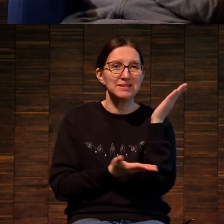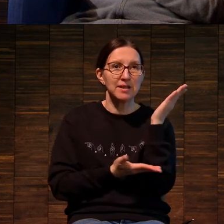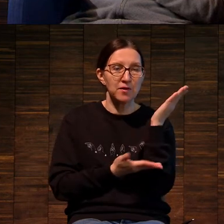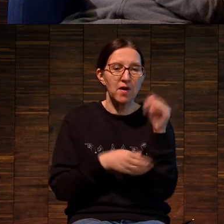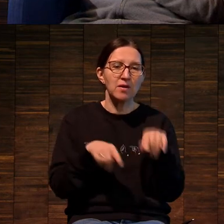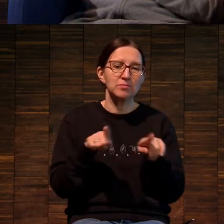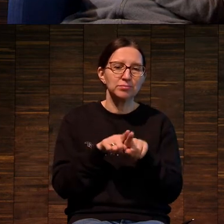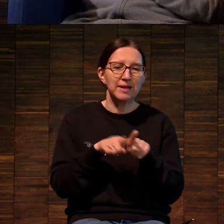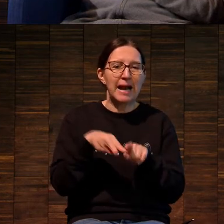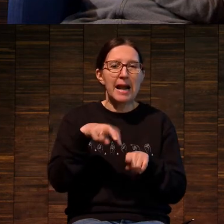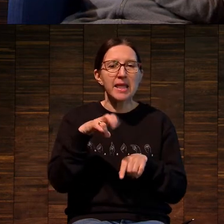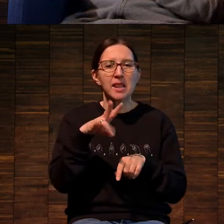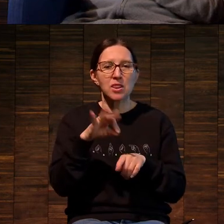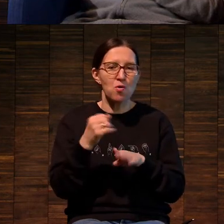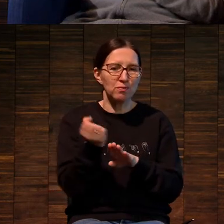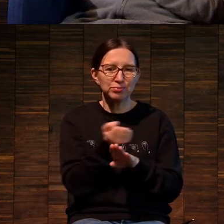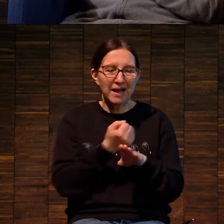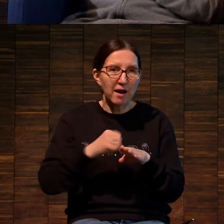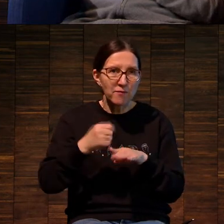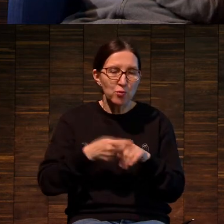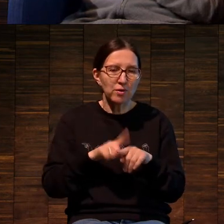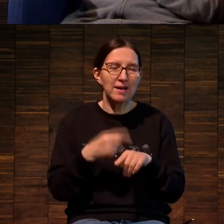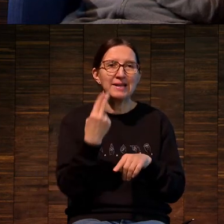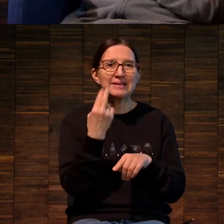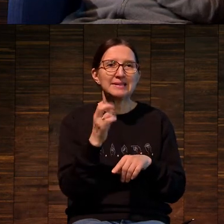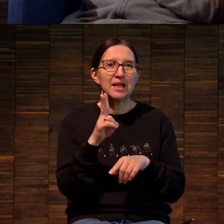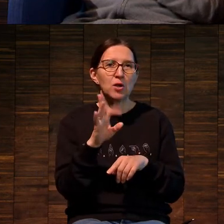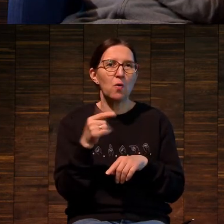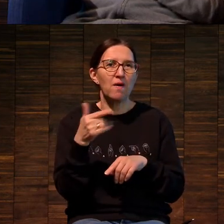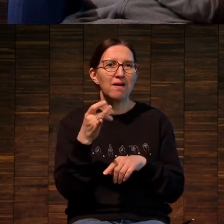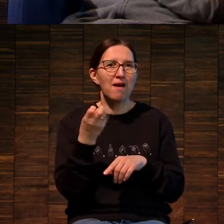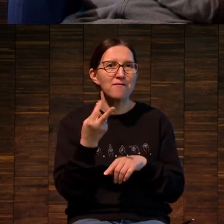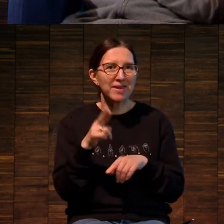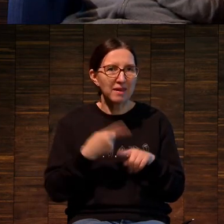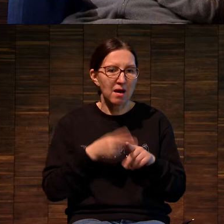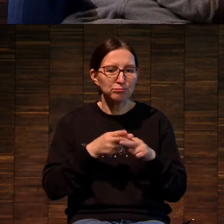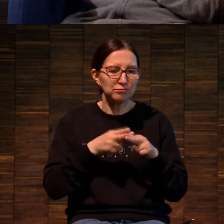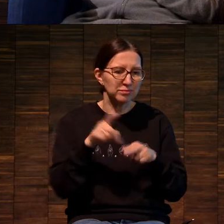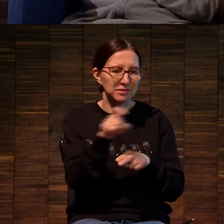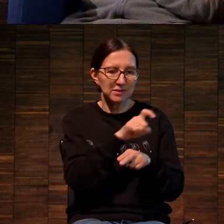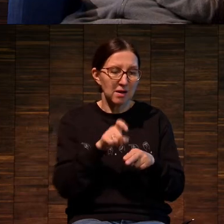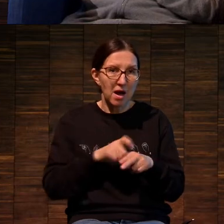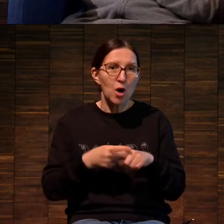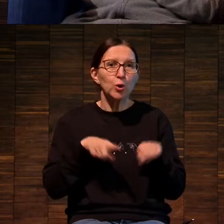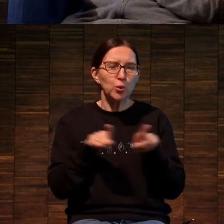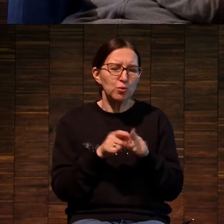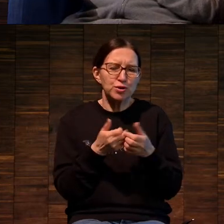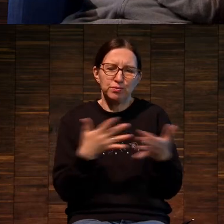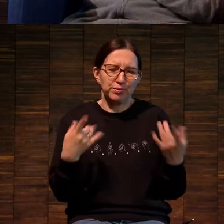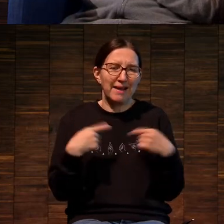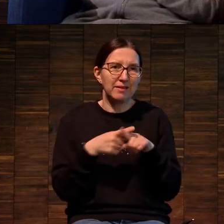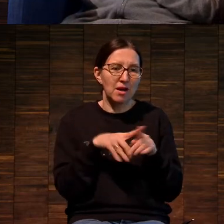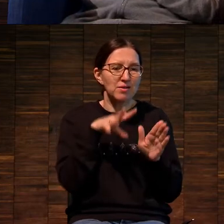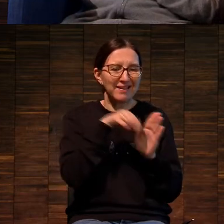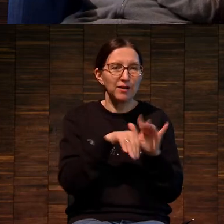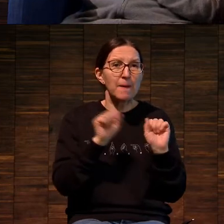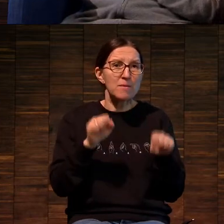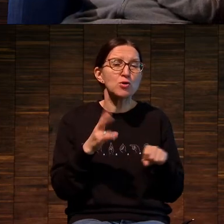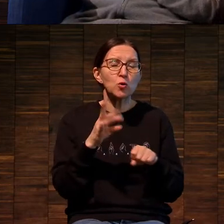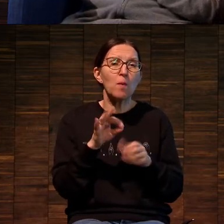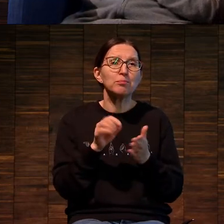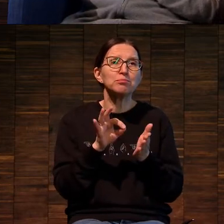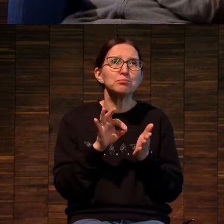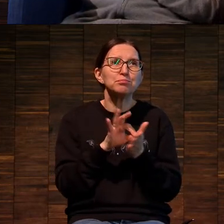линогравюра, цинкография я написал, и еще десяток разных других техник, которые можно туда приплюсовать. Но принцип